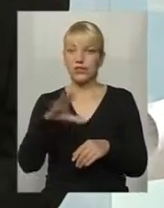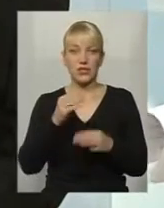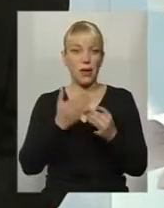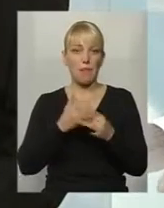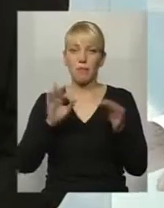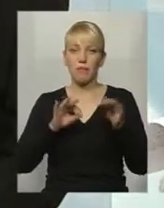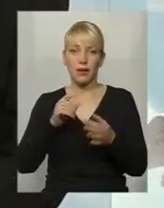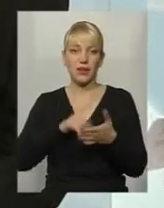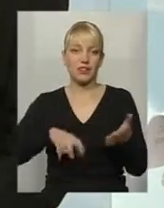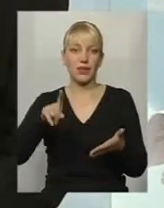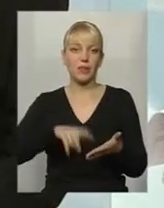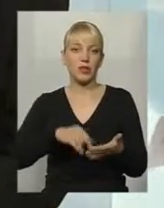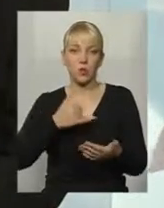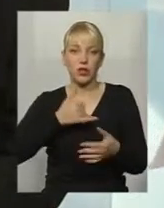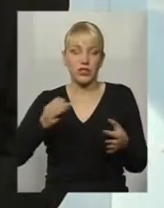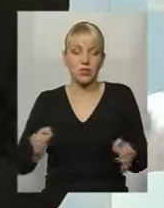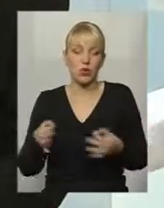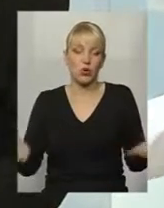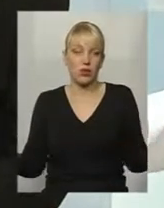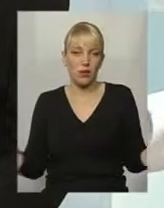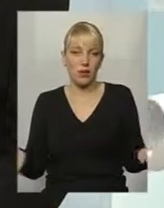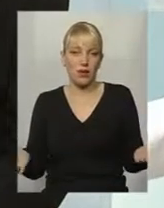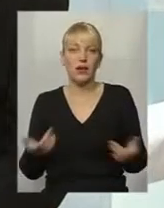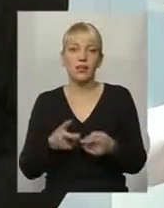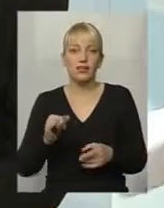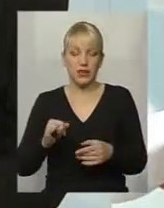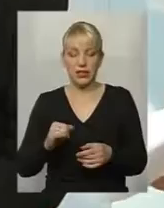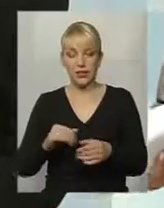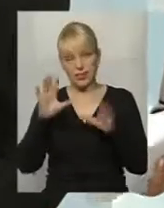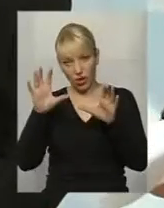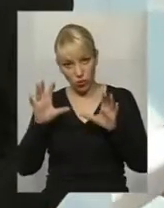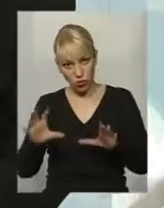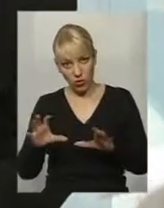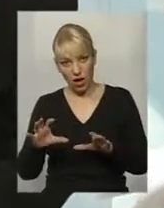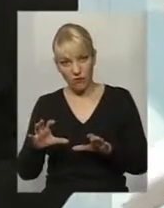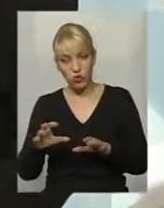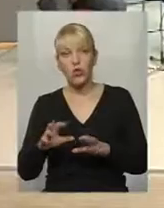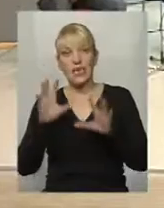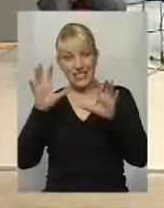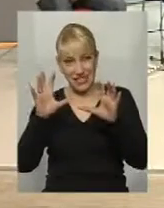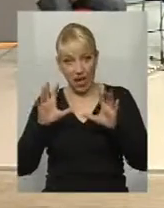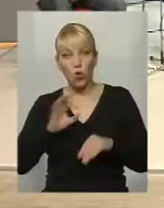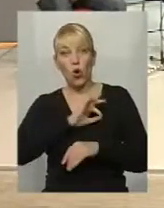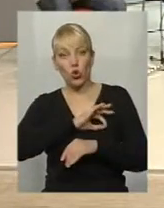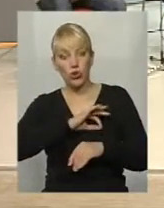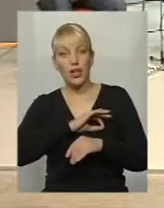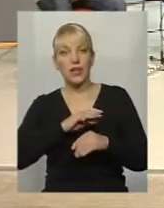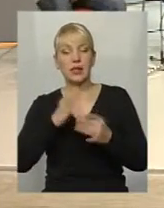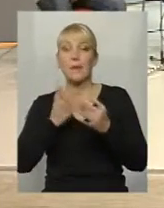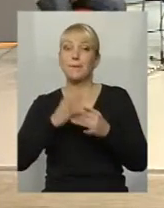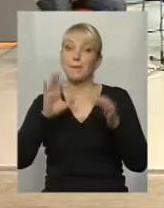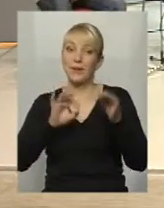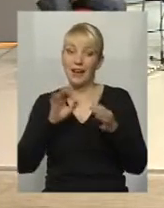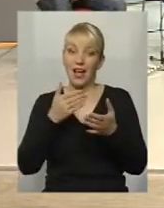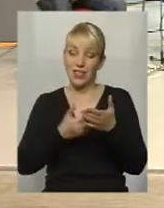відмінені. В нас нічого немає на сьогодні. Тобто законодавчо, де Юре, пільга начебто є,